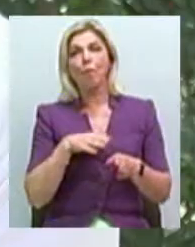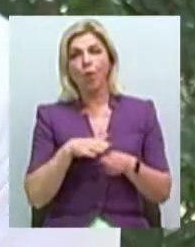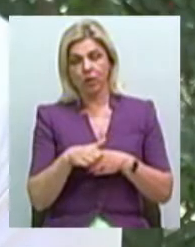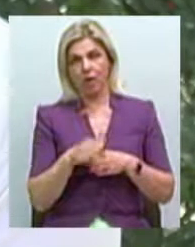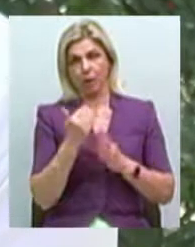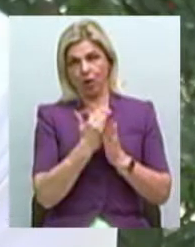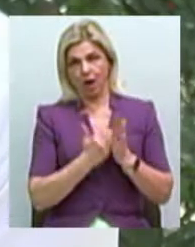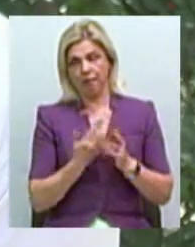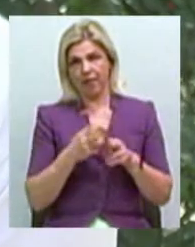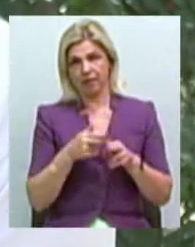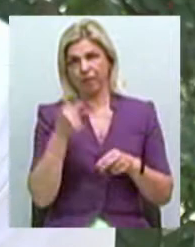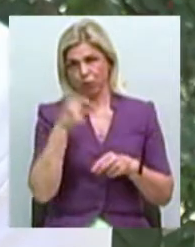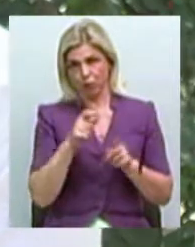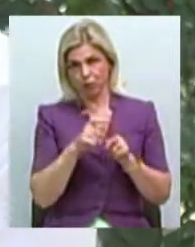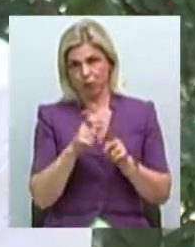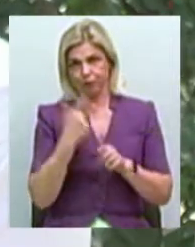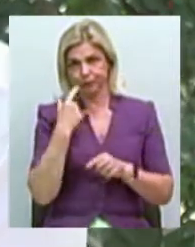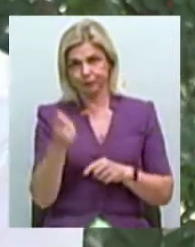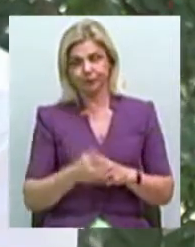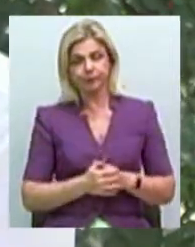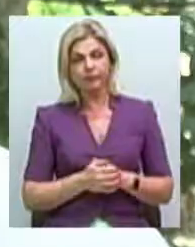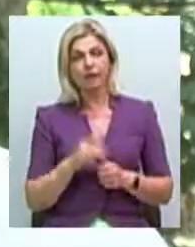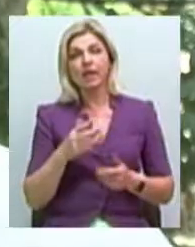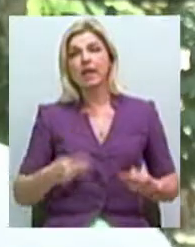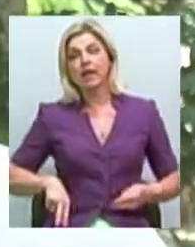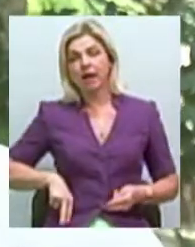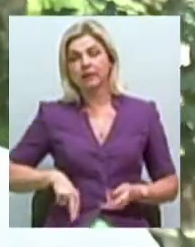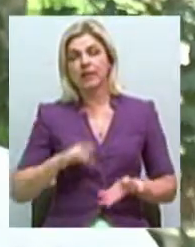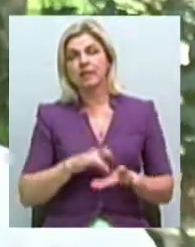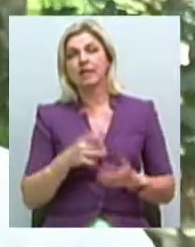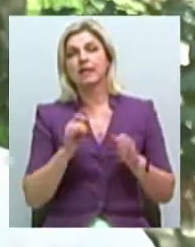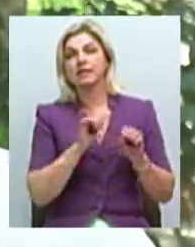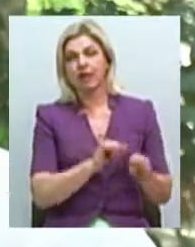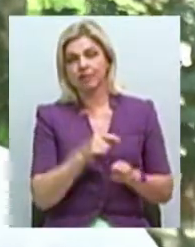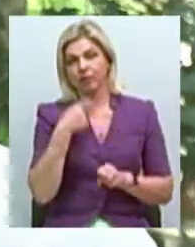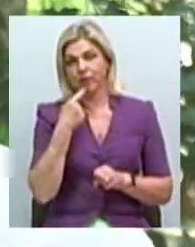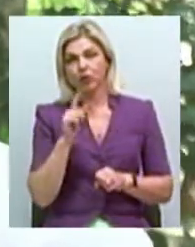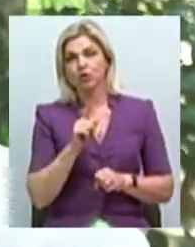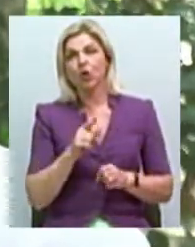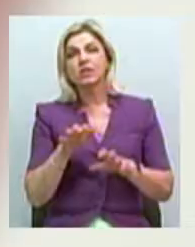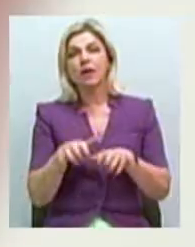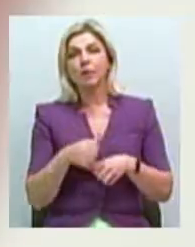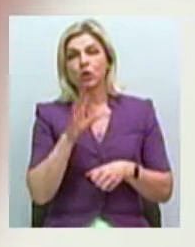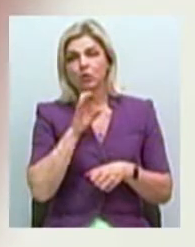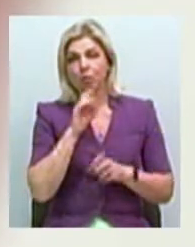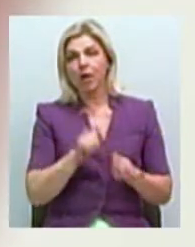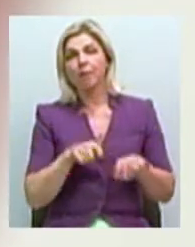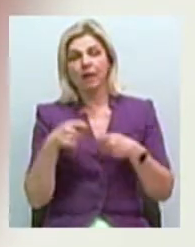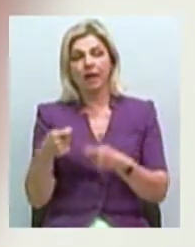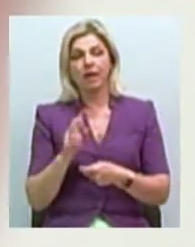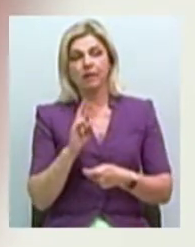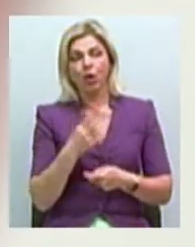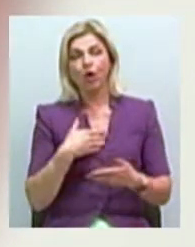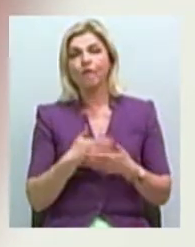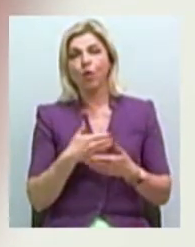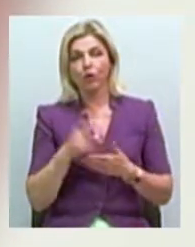Директор комунального підприємства «Центр захисту тварин» Олександр Голоброцький розповів, що вилучених собак передадуть миколаївські волонтерці